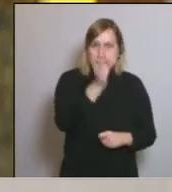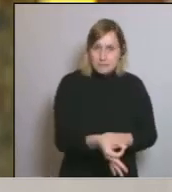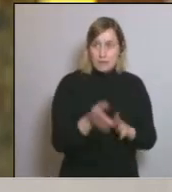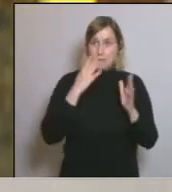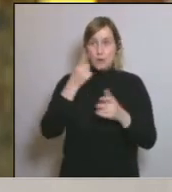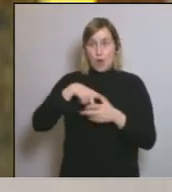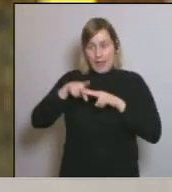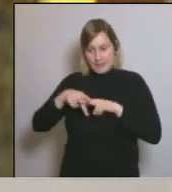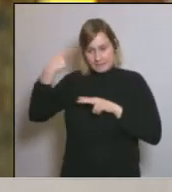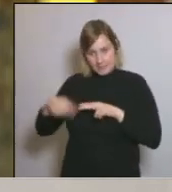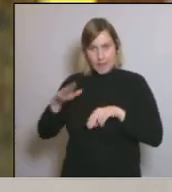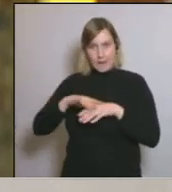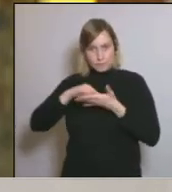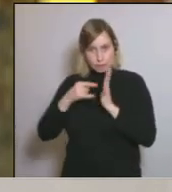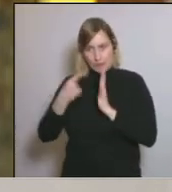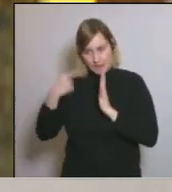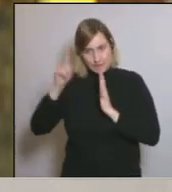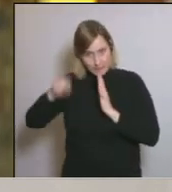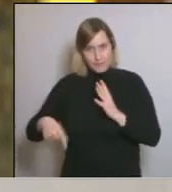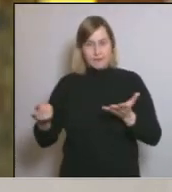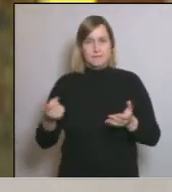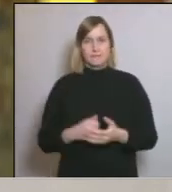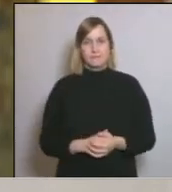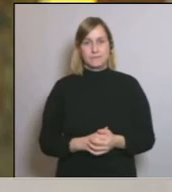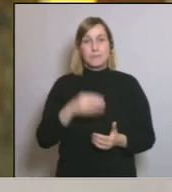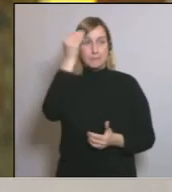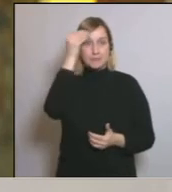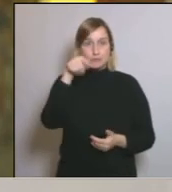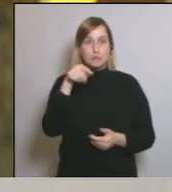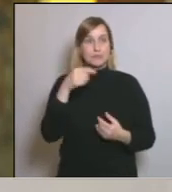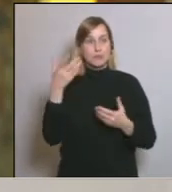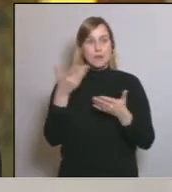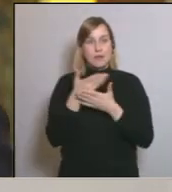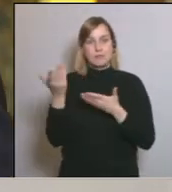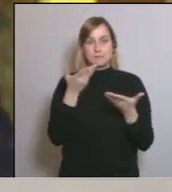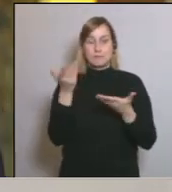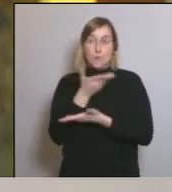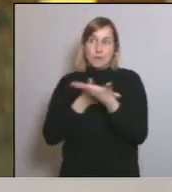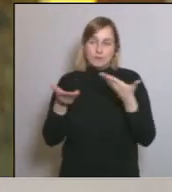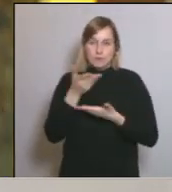les eines per poder-la resoldre i sortir-nos-en. Penso que és aquesta combinació, si em permeteu.